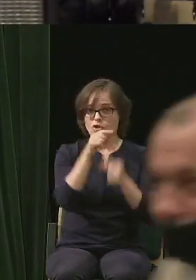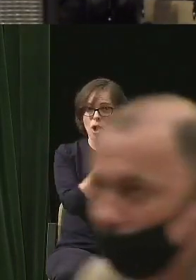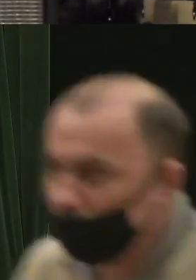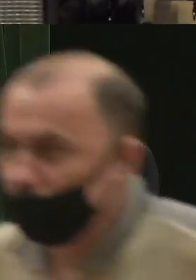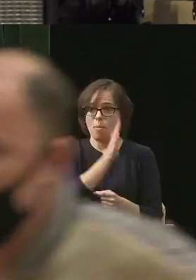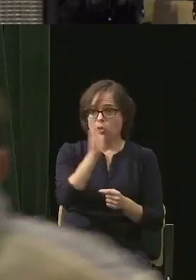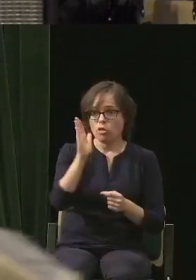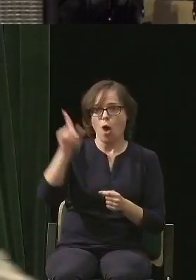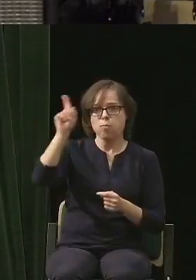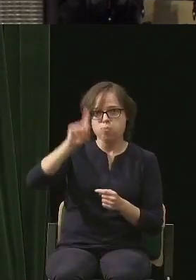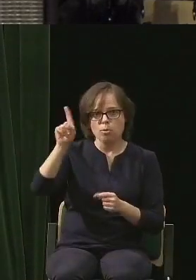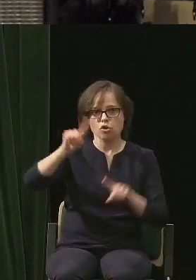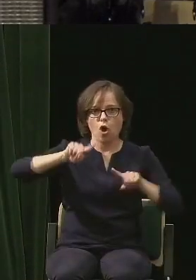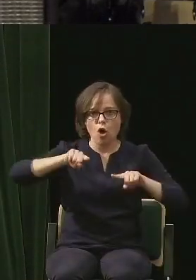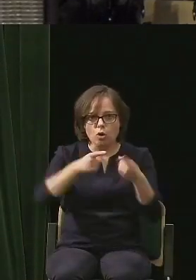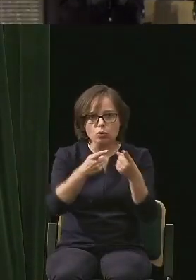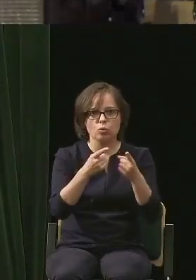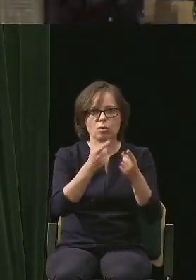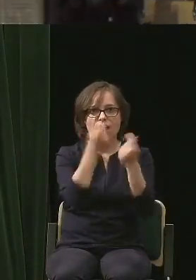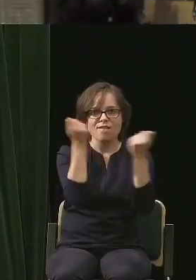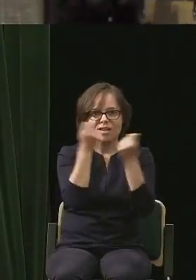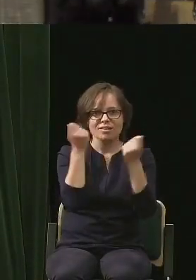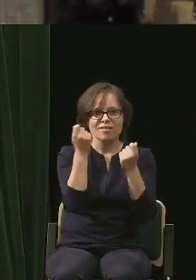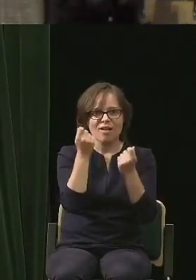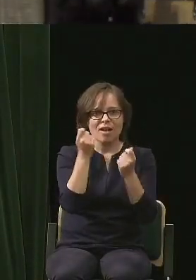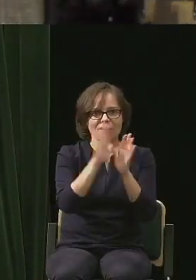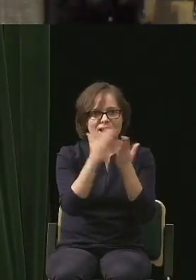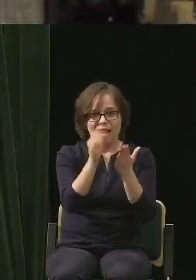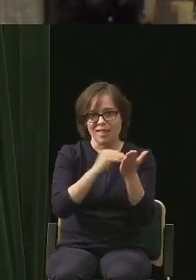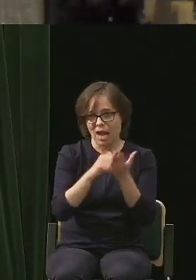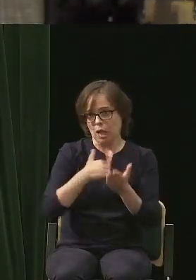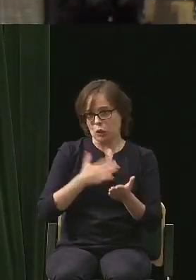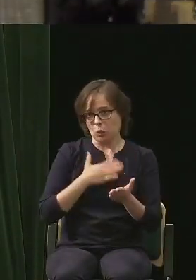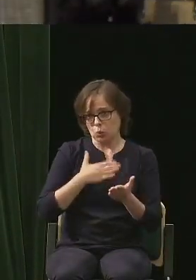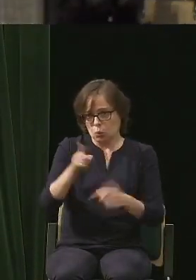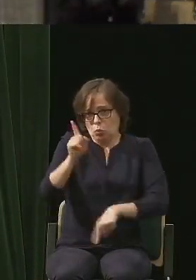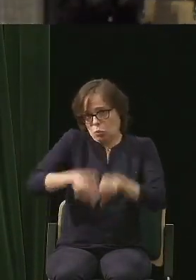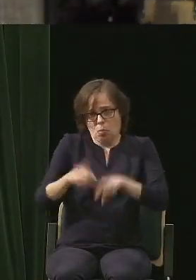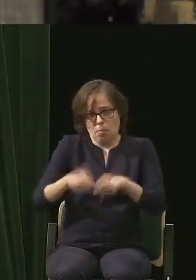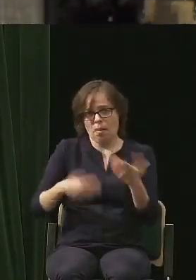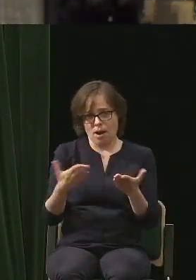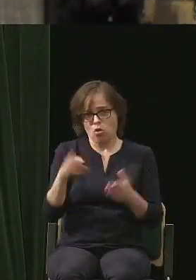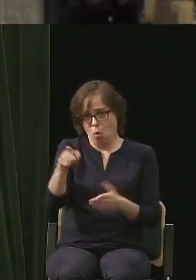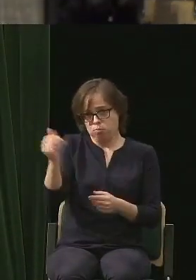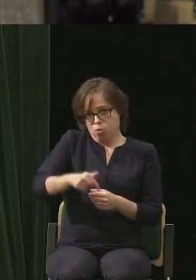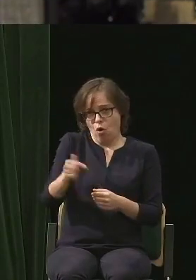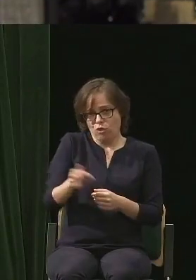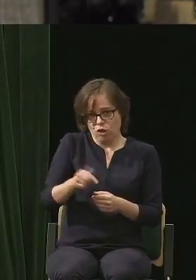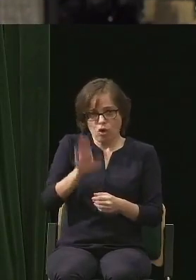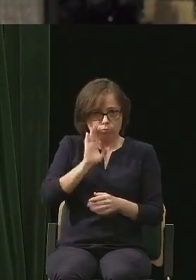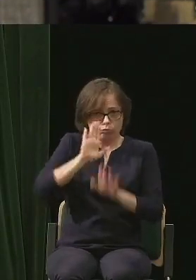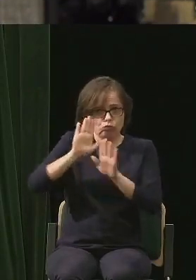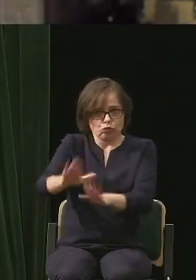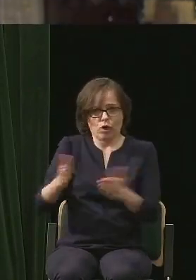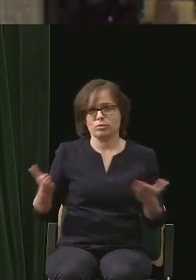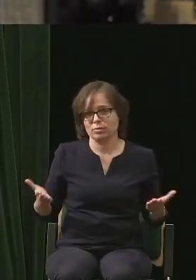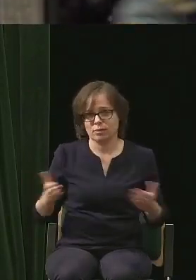Publiczna organizuje festiwal literacki, to jest coś tak naturalnego, że tak po prostu powinno pozostać.